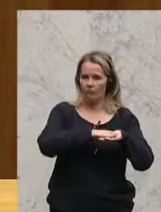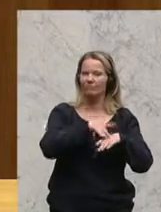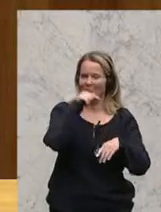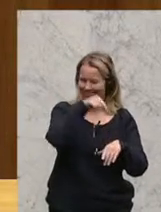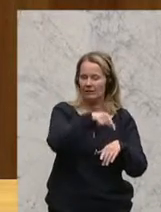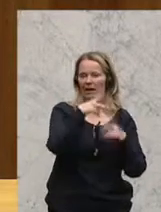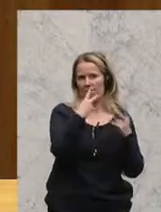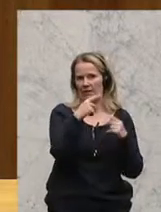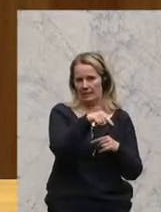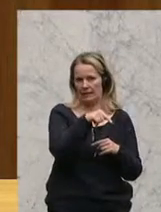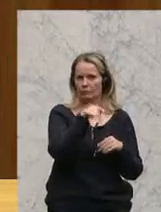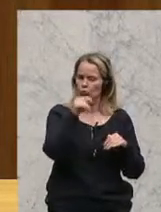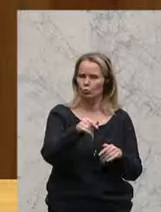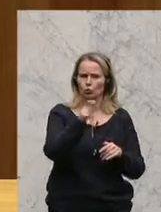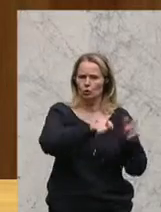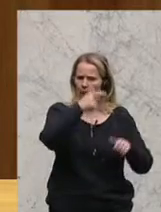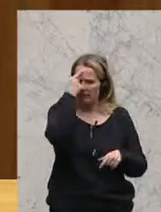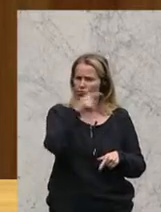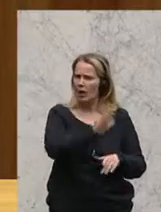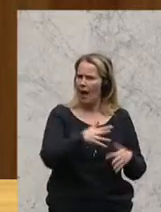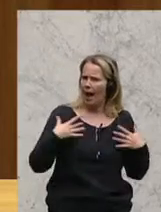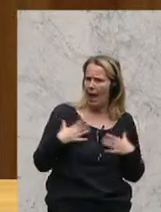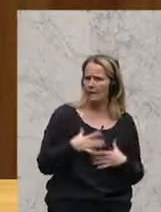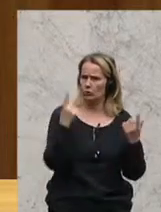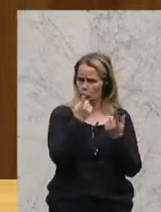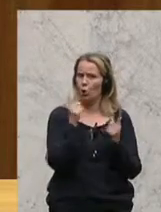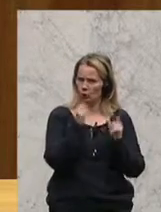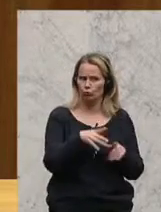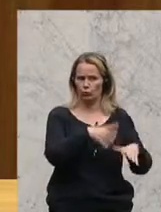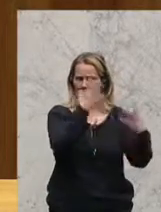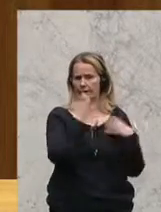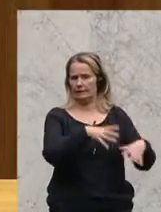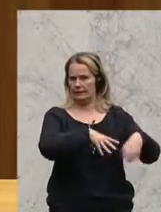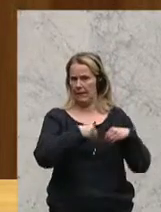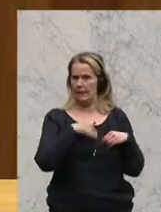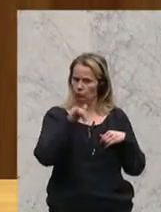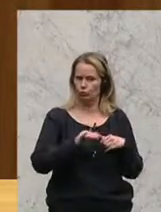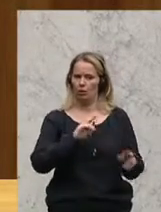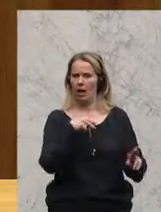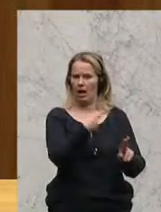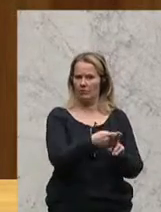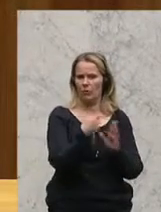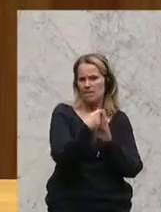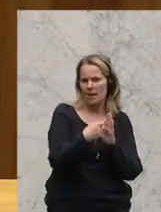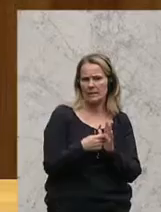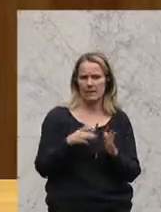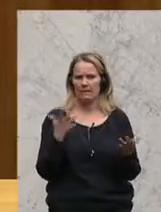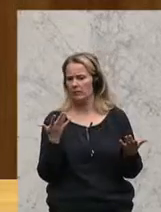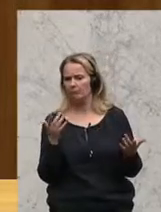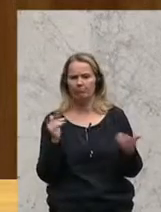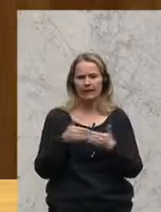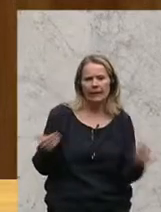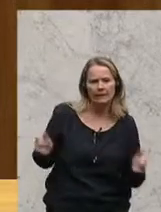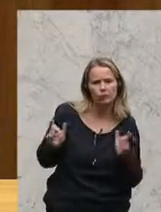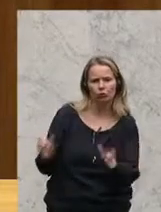anzusetzen. Wir müssen die Ängste der Menschen ernst nehmen und darauf reagieren. Wir müssen mit Maßnahmen entsprechend dagegen wirken, sei es beim